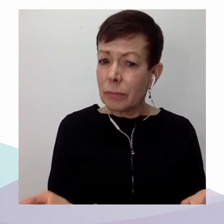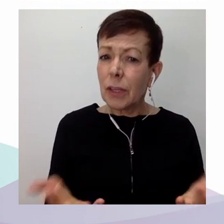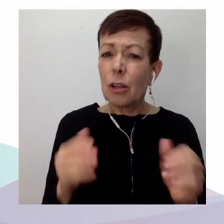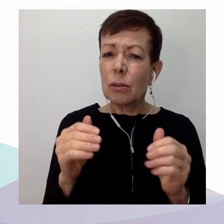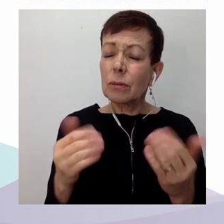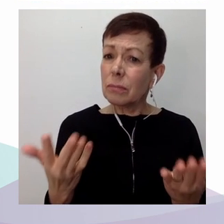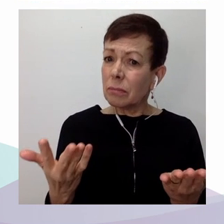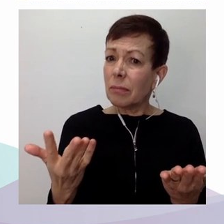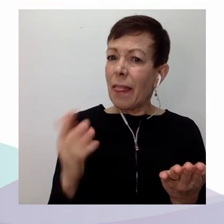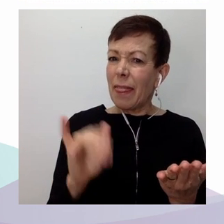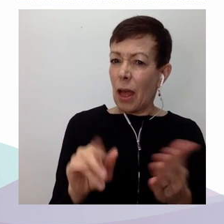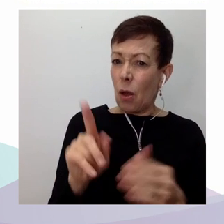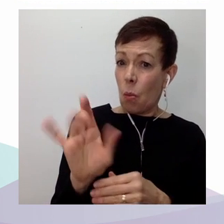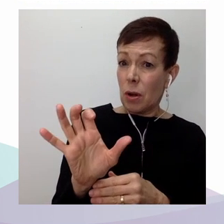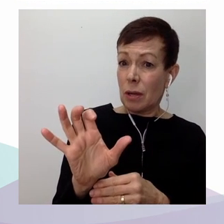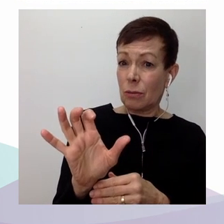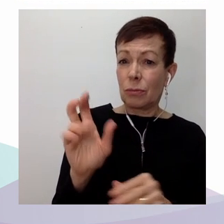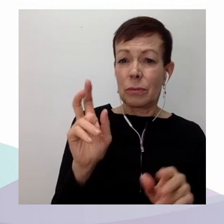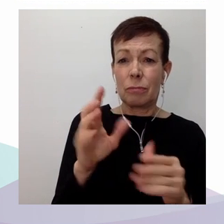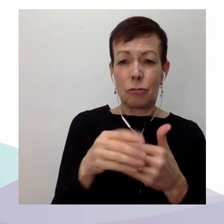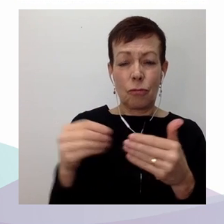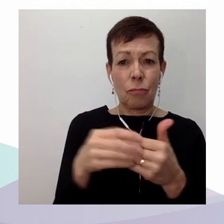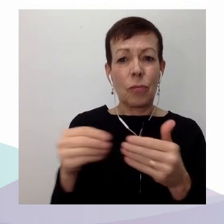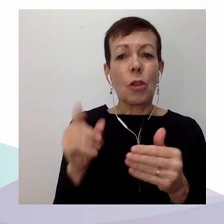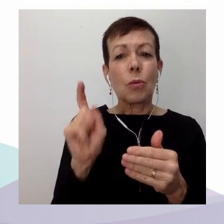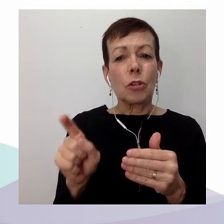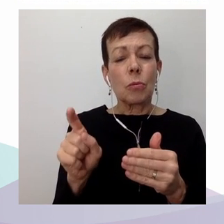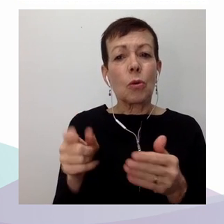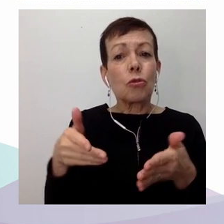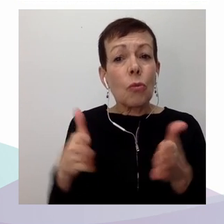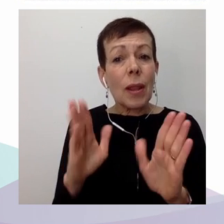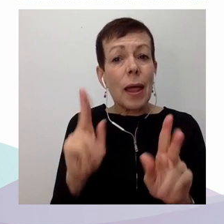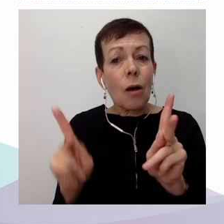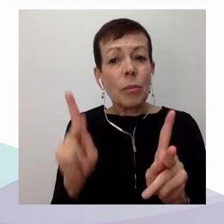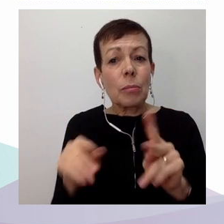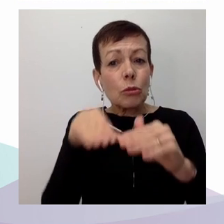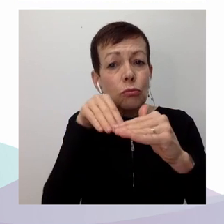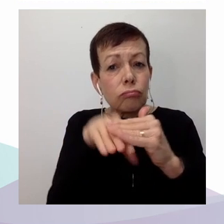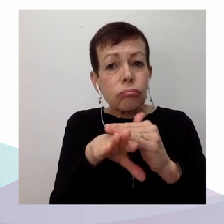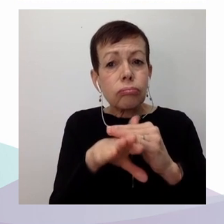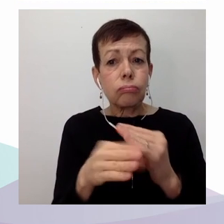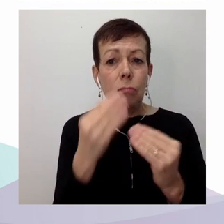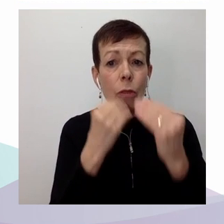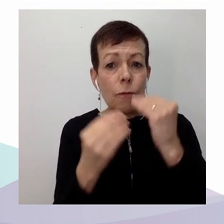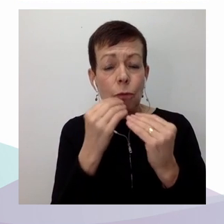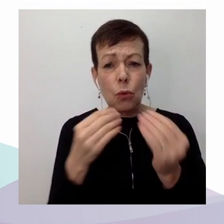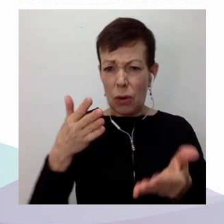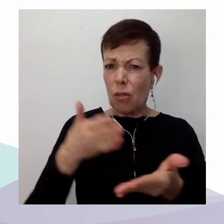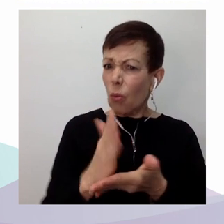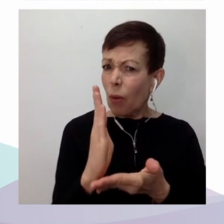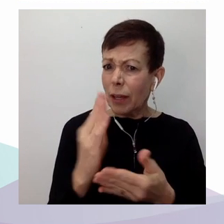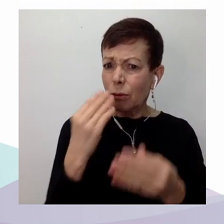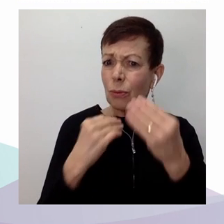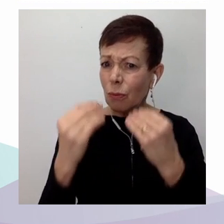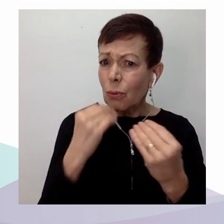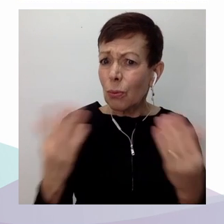'accès aux épiceries, pour bien sûr pouvoir satisfaire leurs droits à l